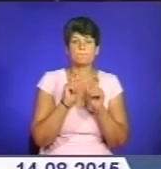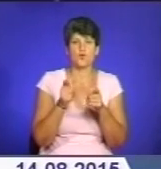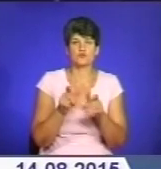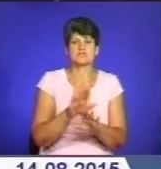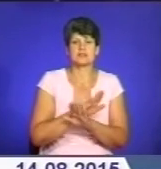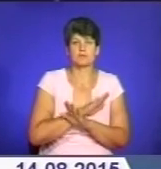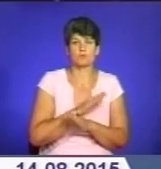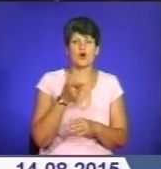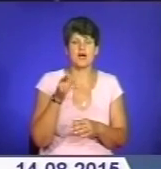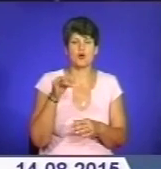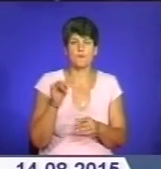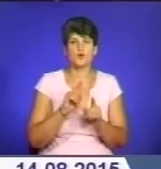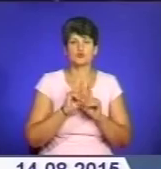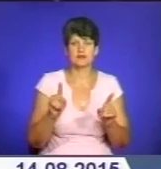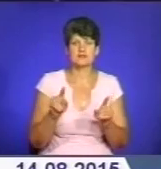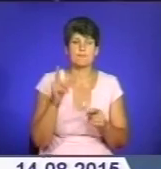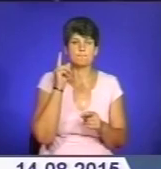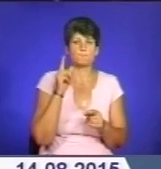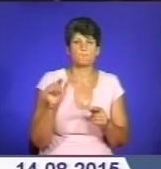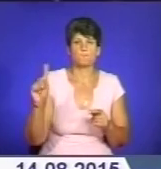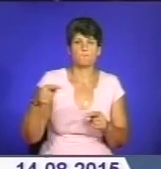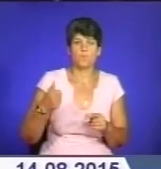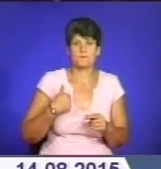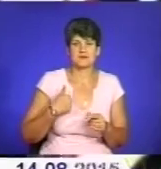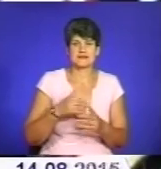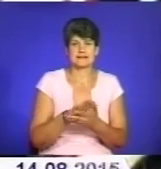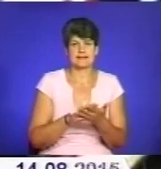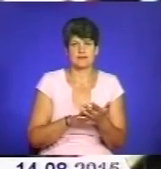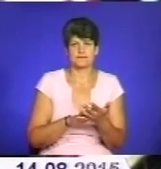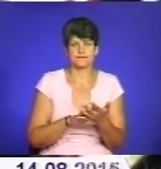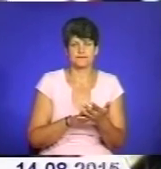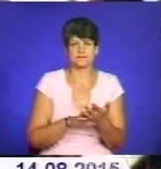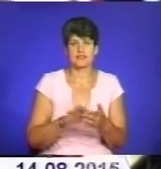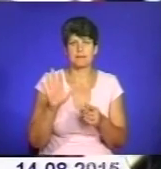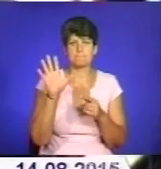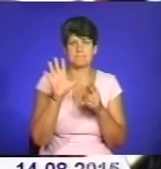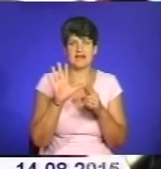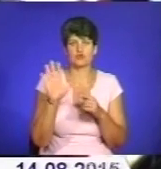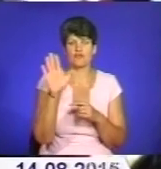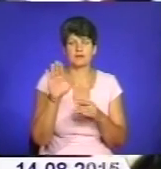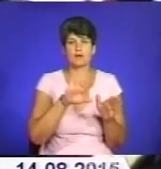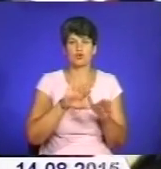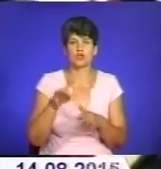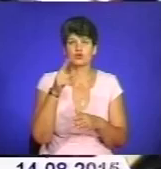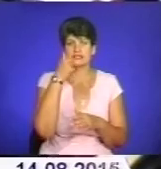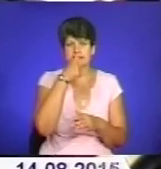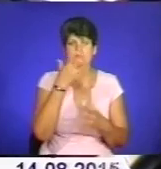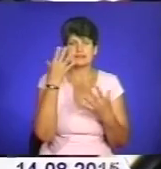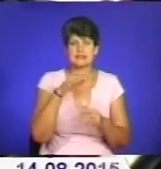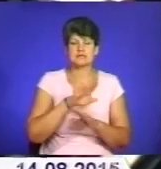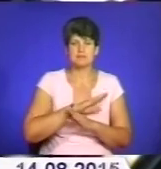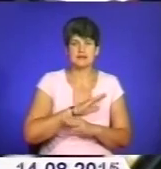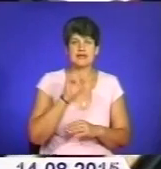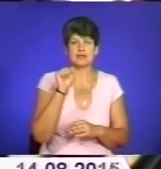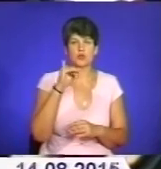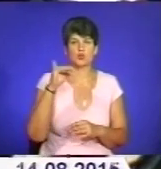герою. Про особливості мобілізації в області – далі у сюжеті. 5 вересня – мене рік з дня смерті Андрія Юркевича,